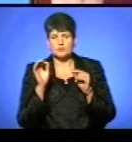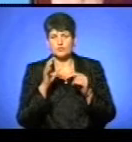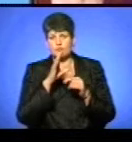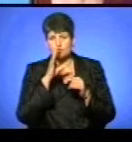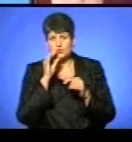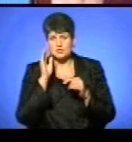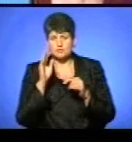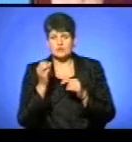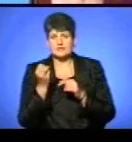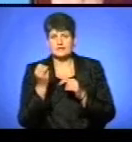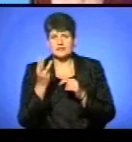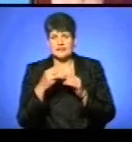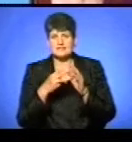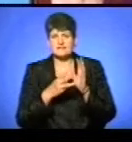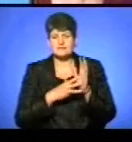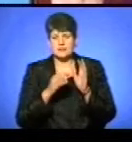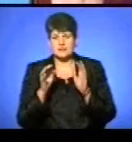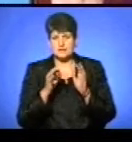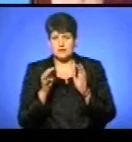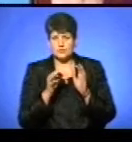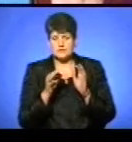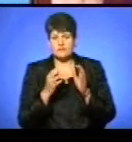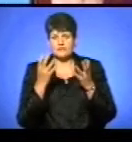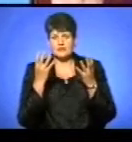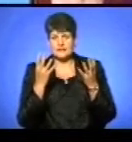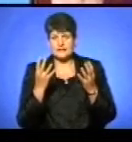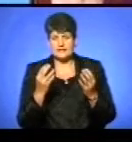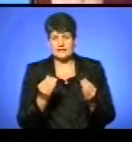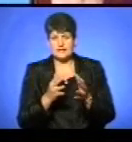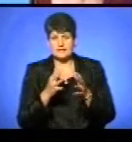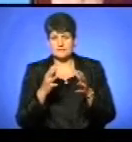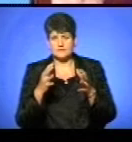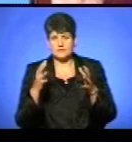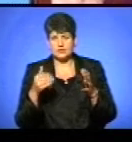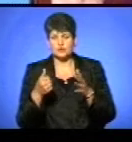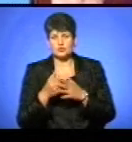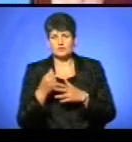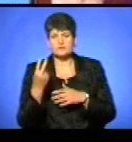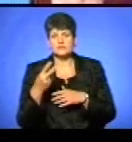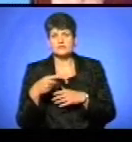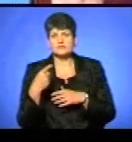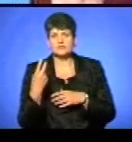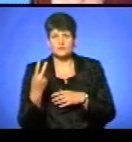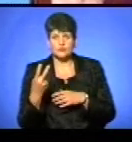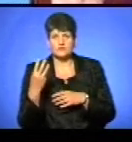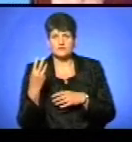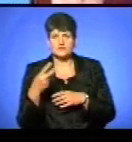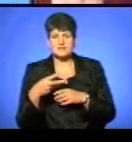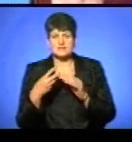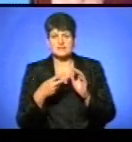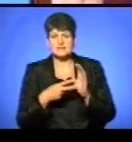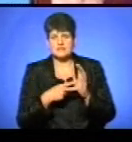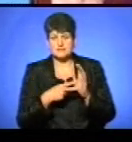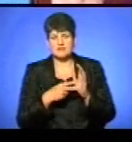становитиме 13-18 градусів, в день підвищуватиметься до 22-27